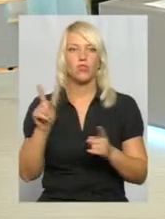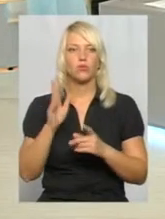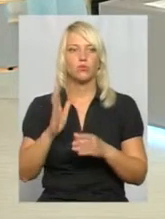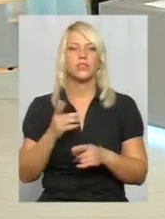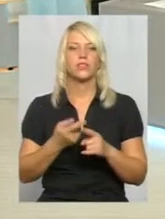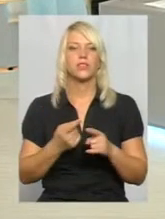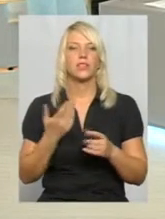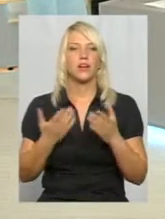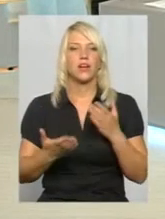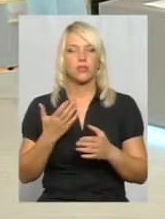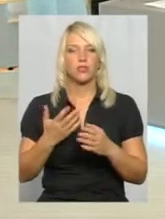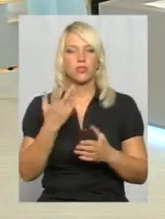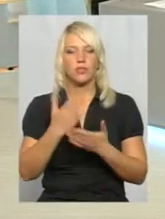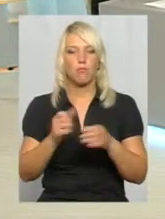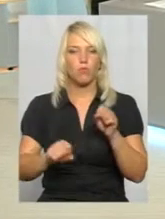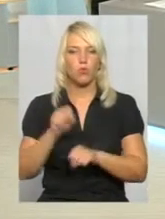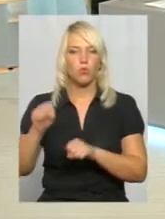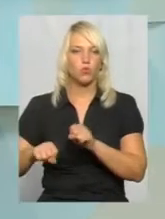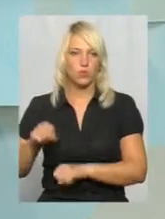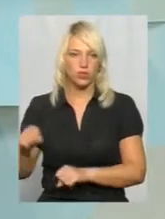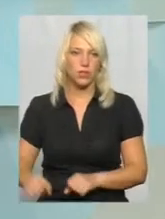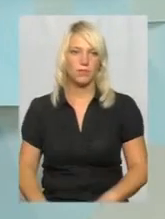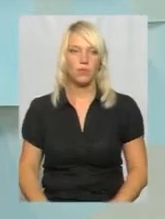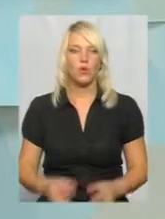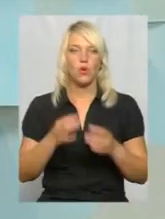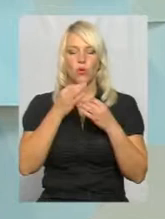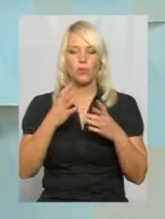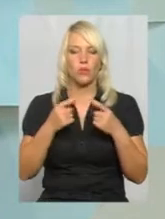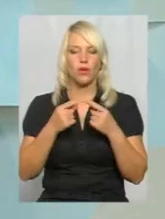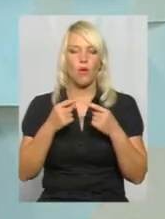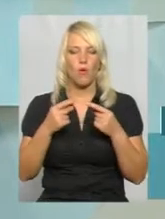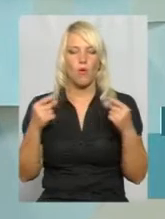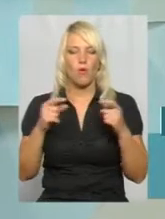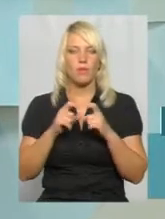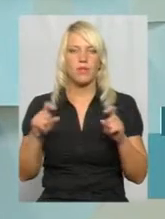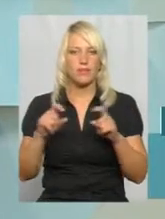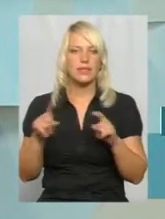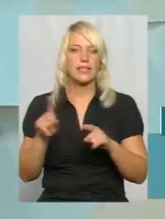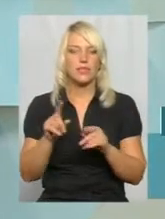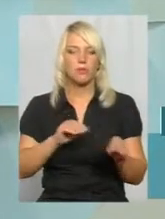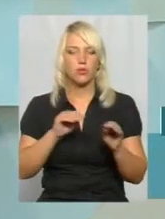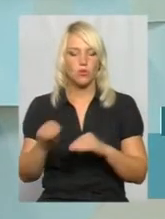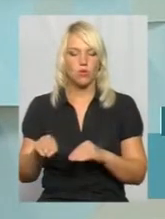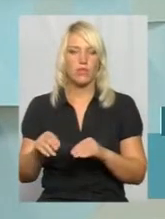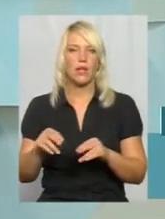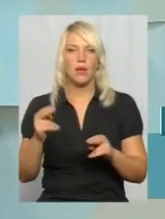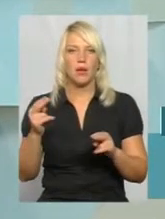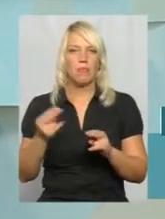порушеннями? Ну, любі об'єкти, які встановлені з порушеннями, зокрема і паркани, вони підлягають знесенню.